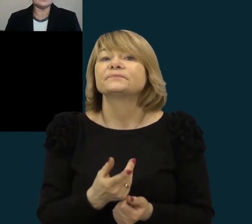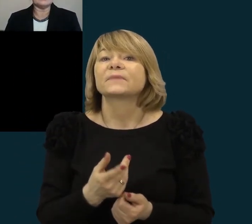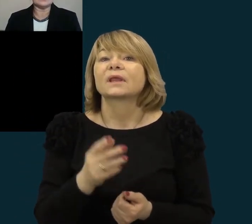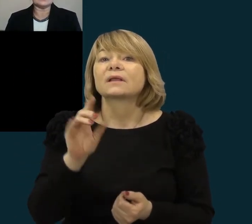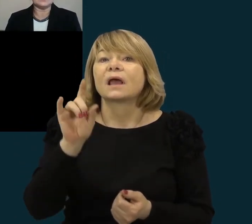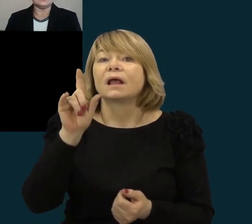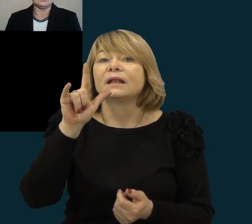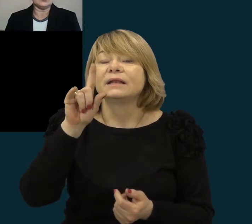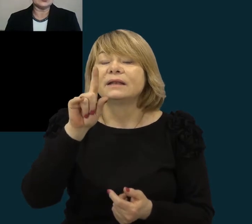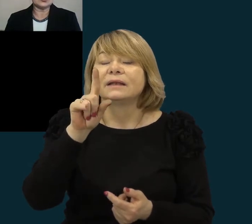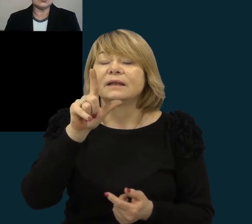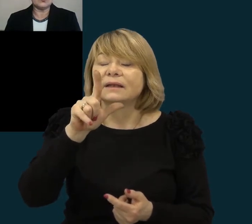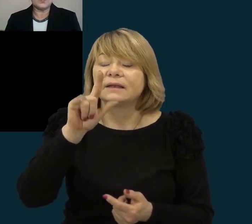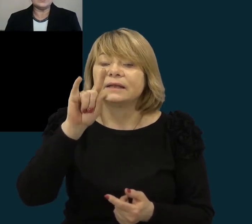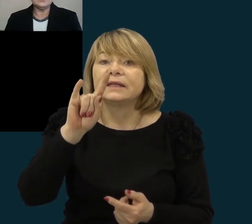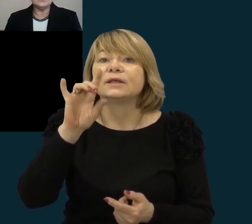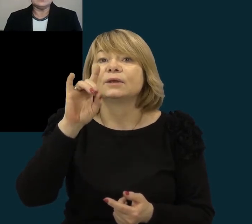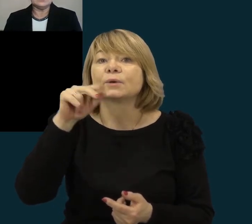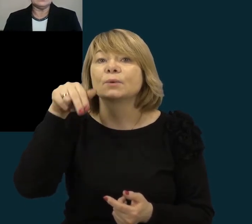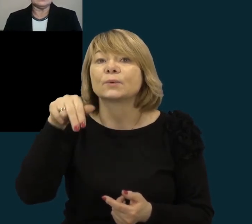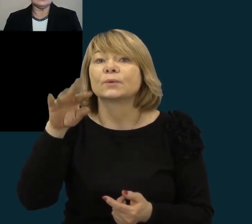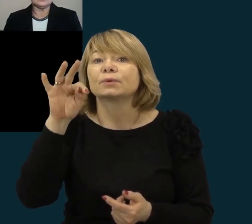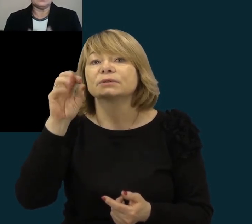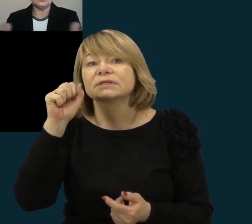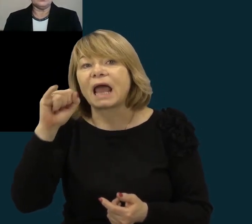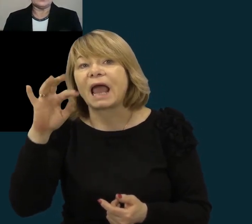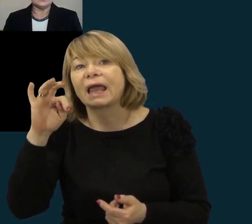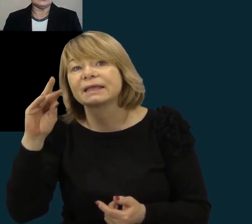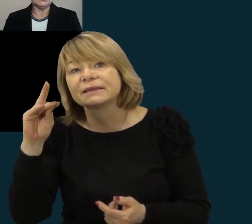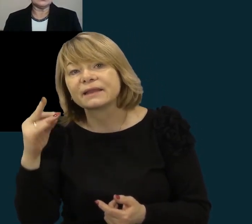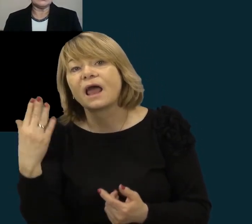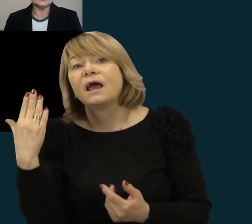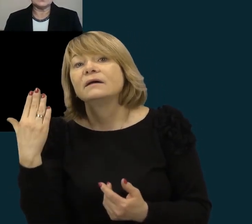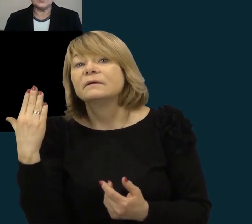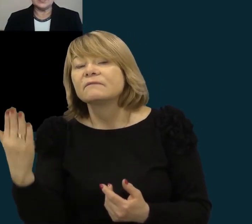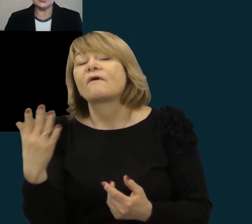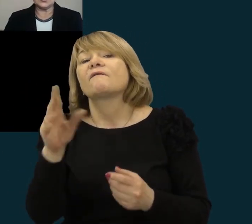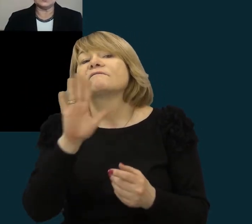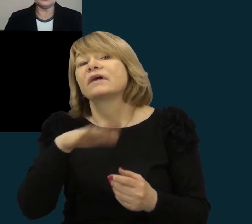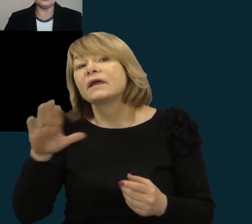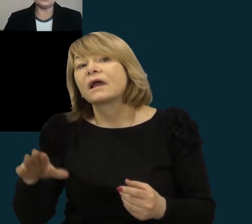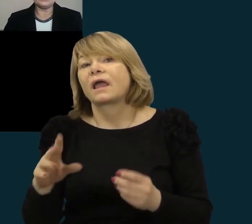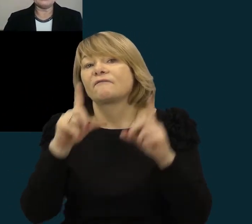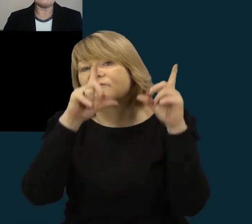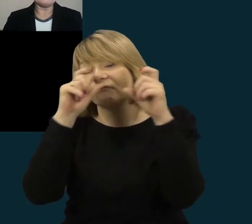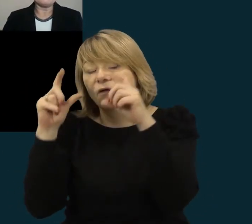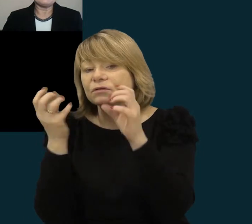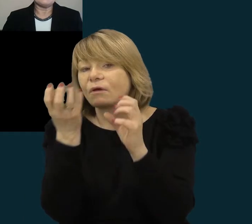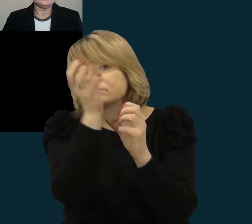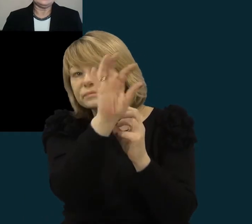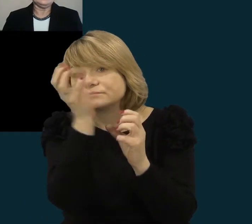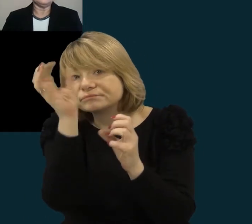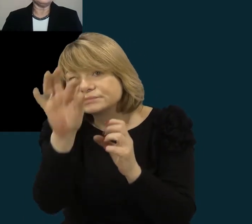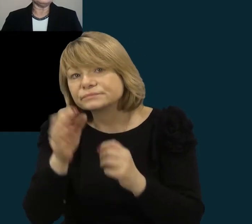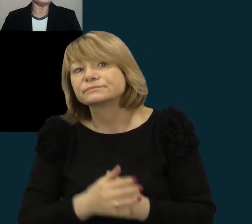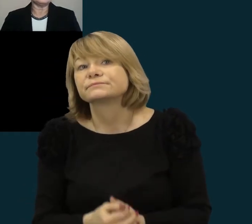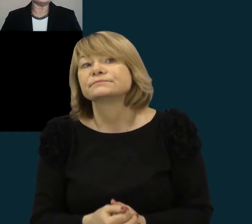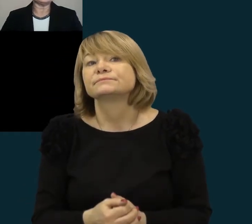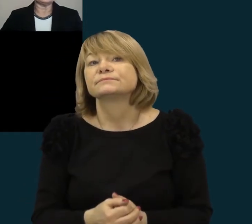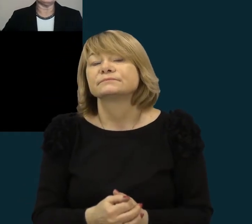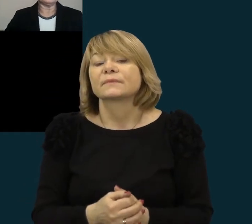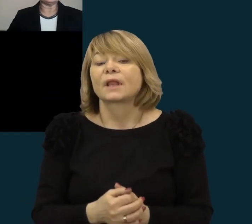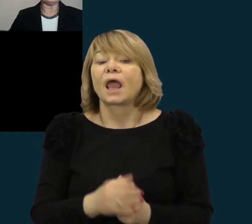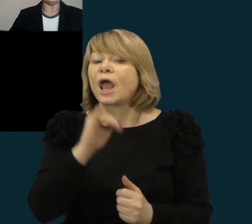labai lengvai atsakė kiršina upe, patikė nuotraukas, piešinį. Joninių